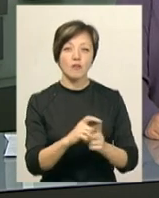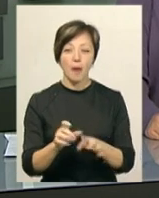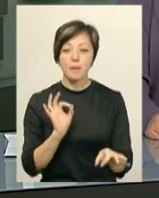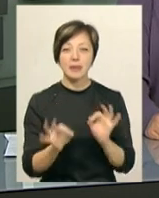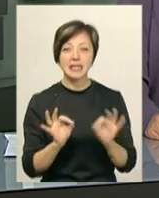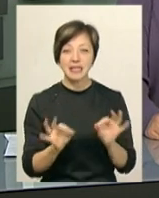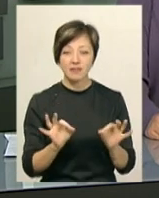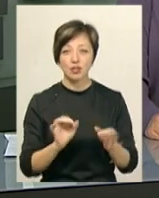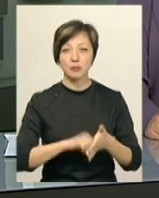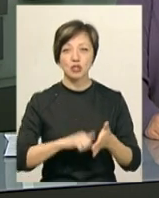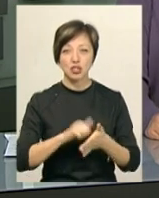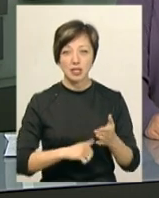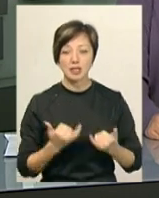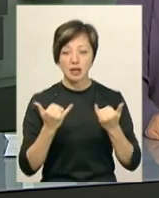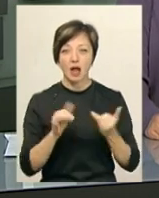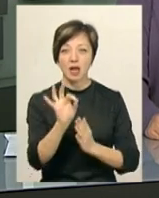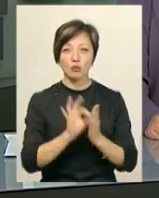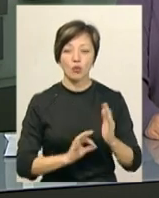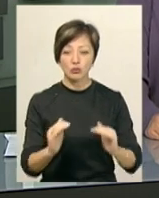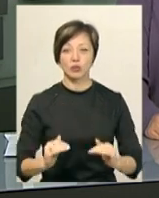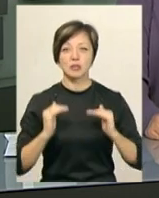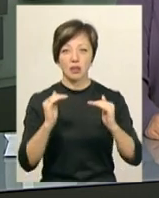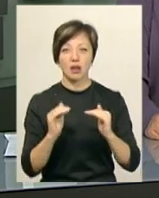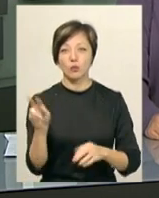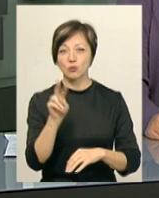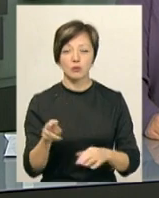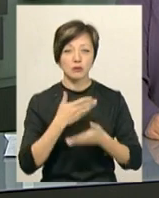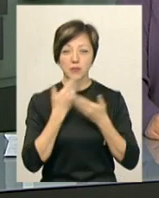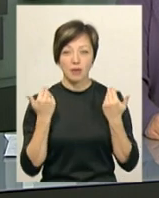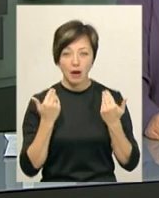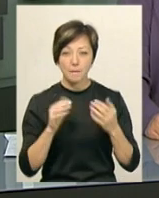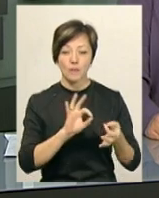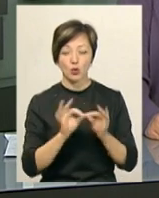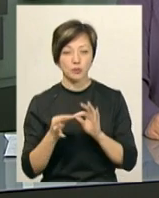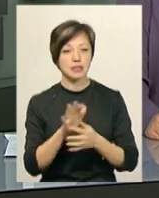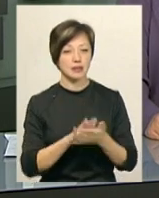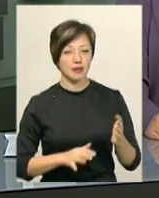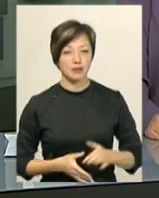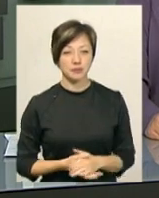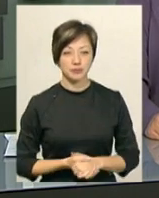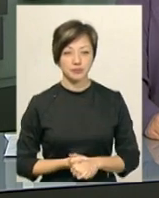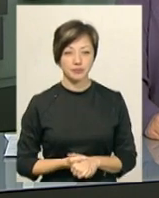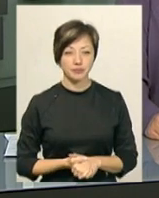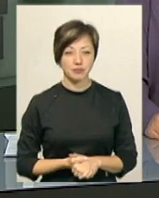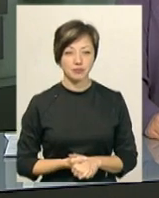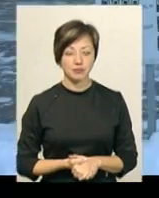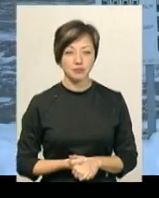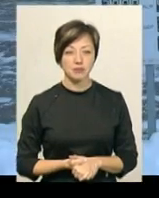об'єктивних чинників для різкого зростання курсу валют нині немає. Подробиці у сюжеті Лесі Боровець.